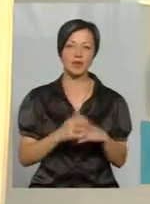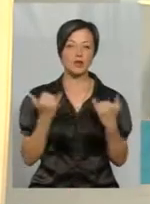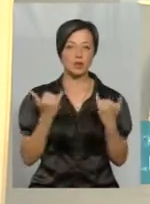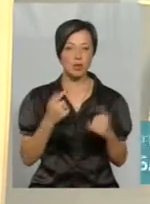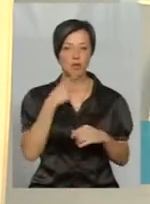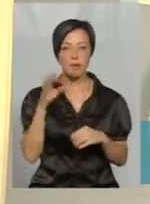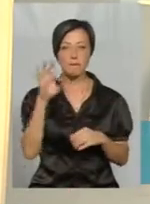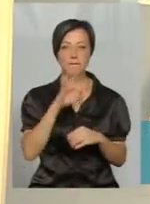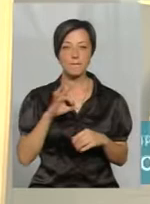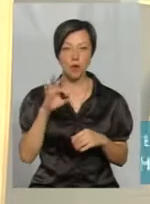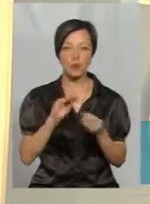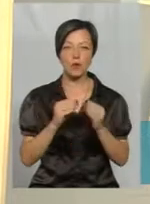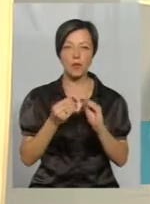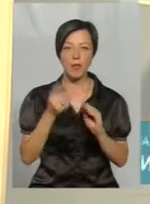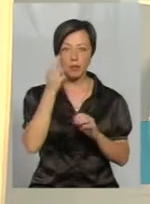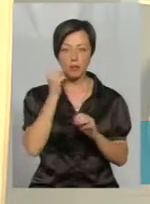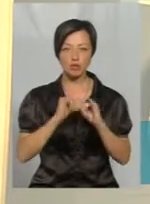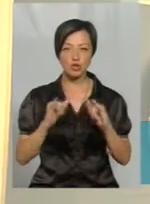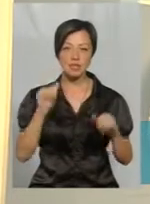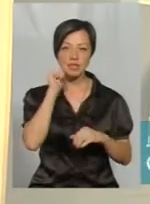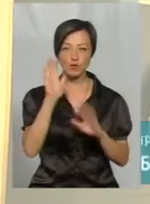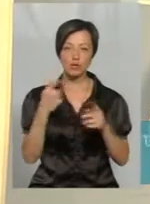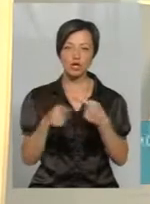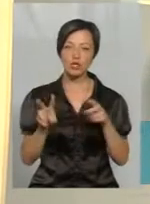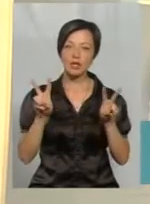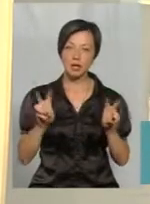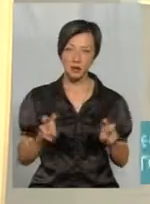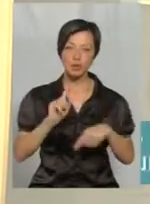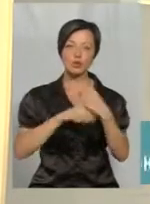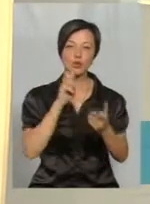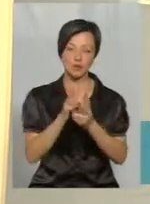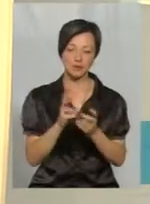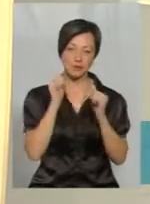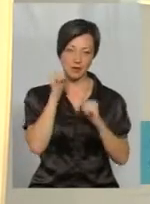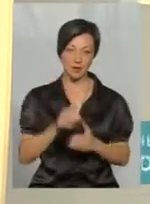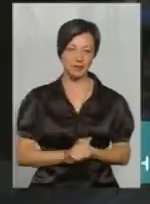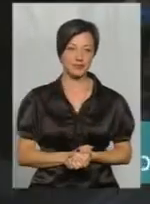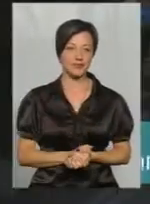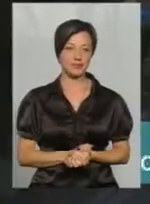Сьогодні говорили про проблеми джільництва, завтра буде інша тема, зустрінемось у цій же порі.